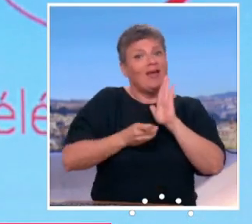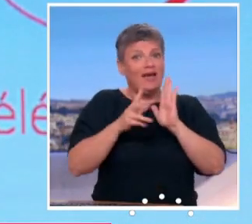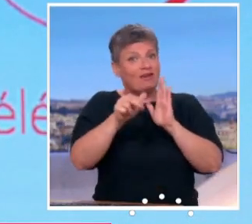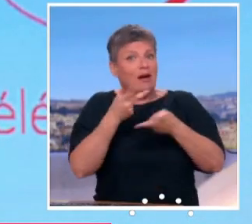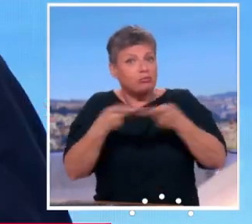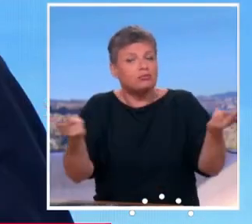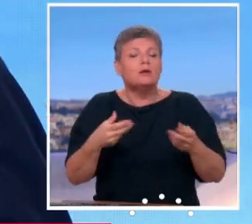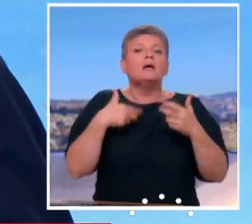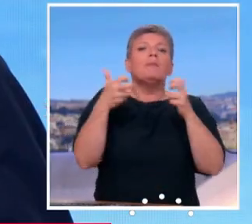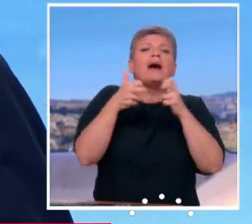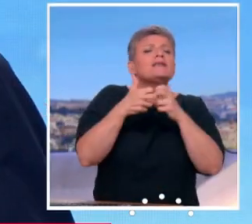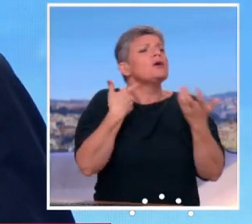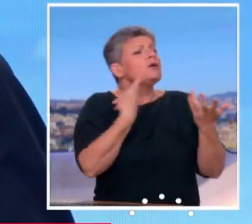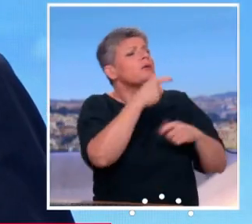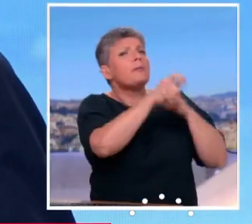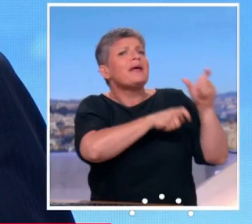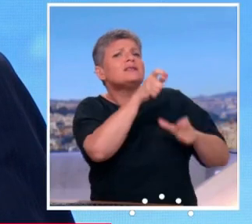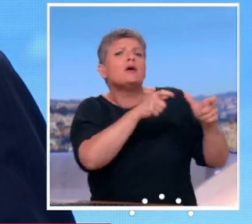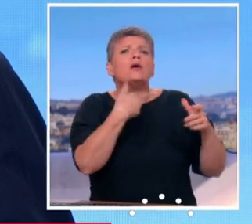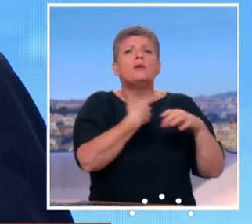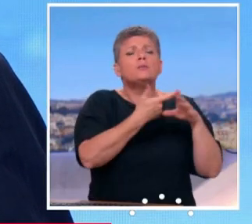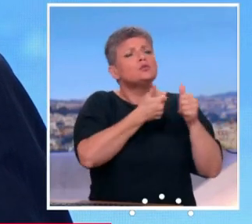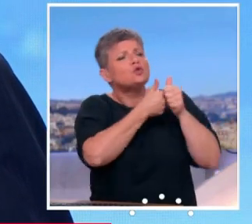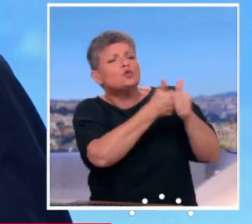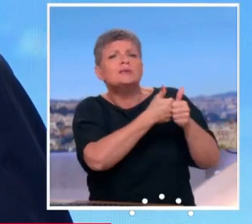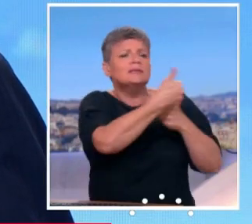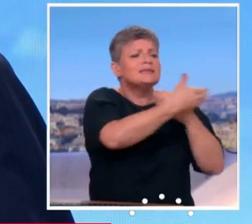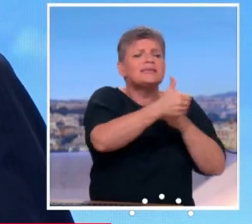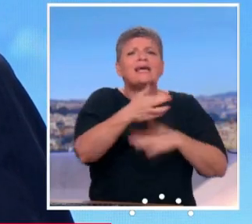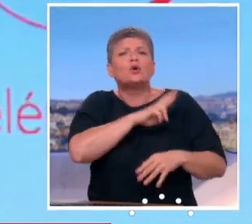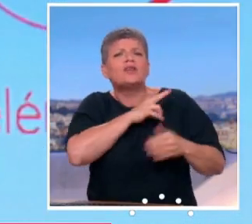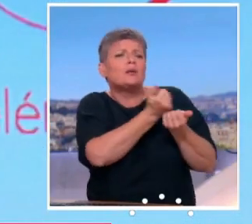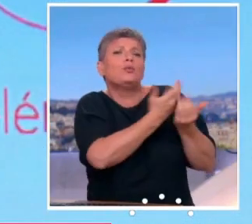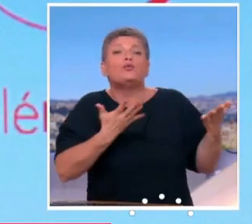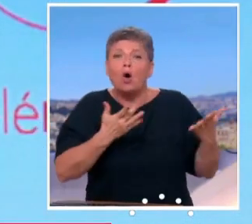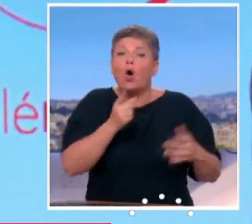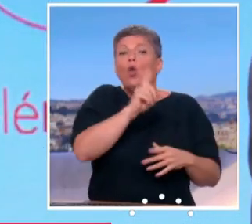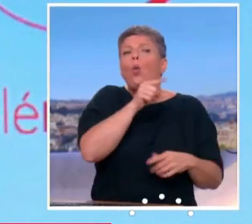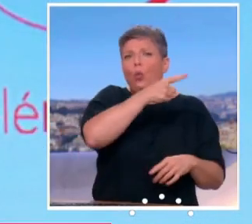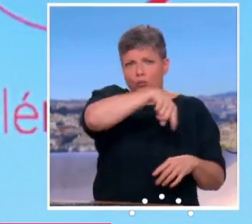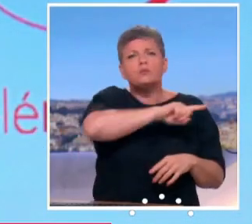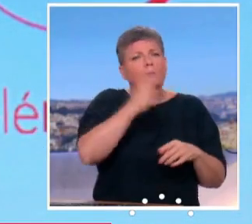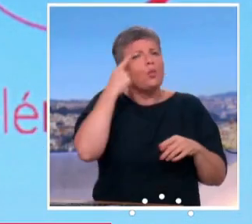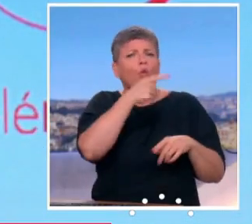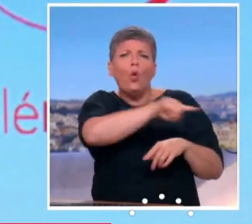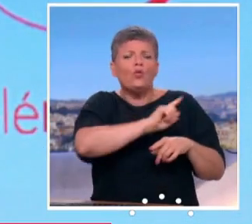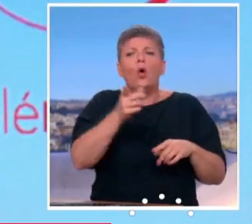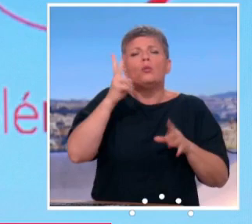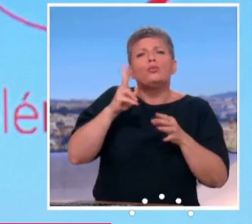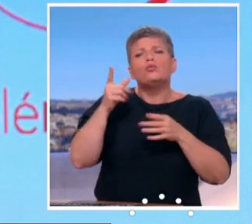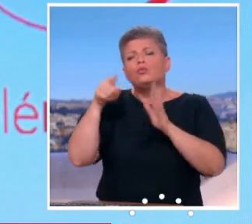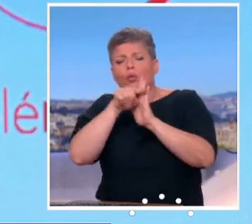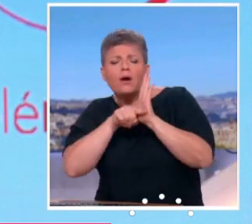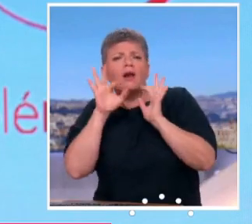– Par exemple sur les personnes qui dépendent de plusieurs caisses de retraite ? Non, n'est pas pour cela, c'est essentiellement des mesures de coordination,